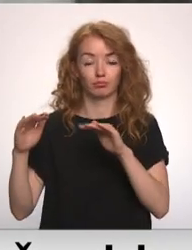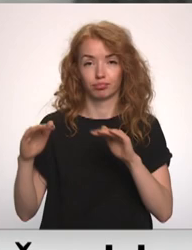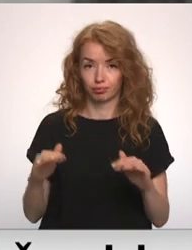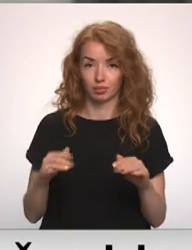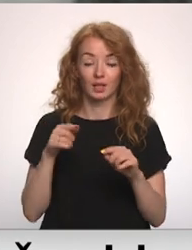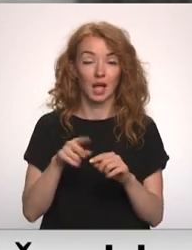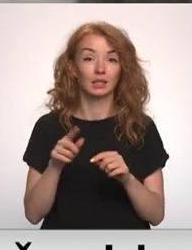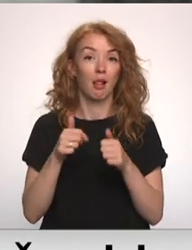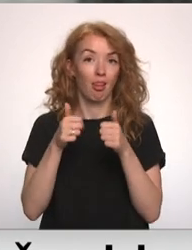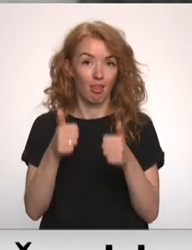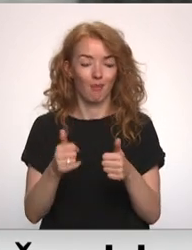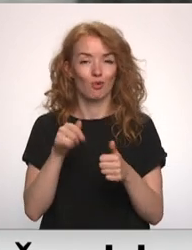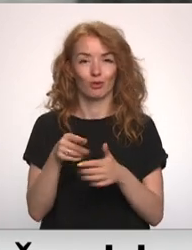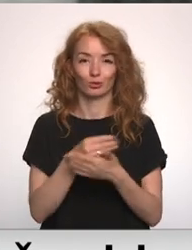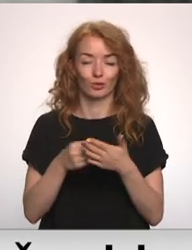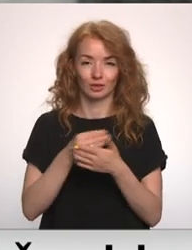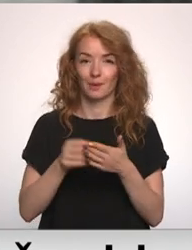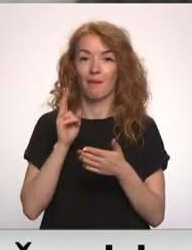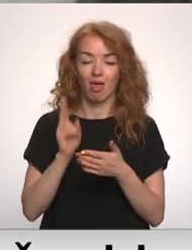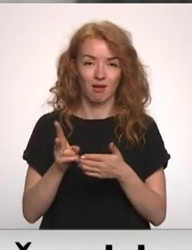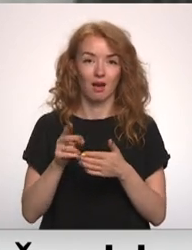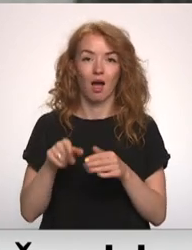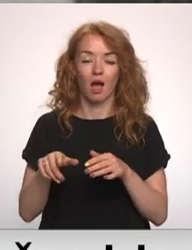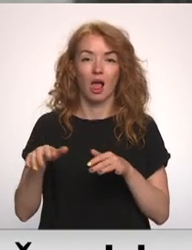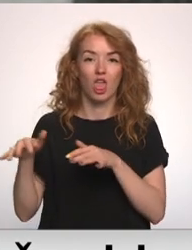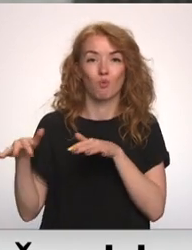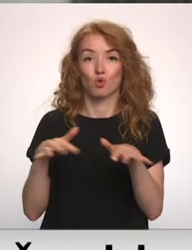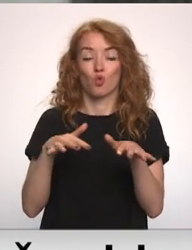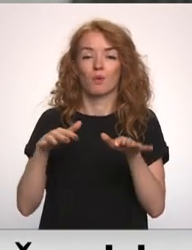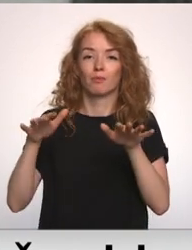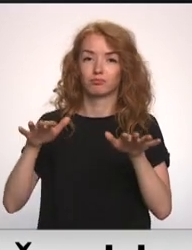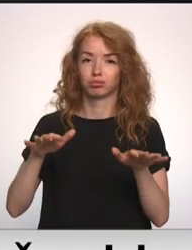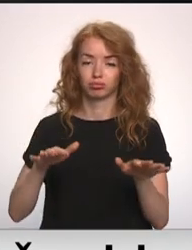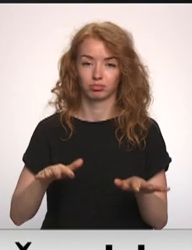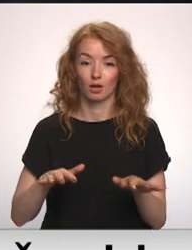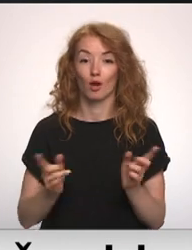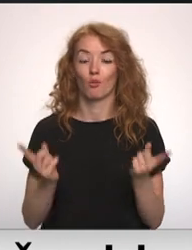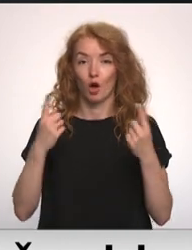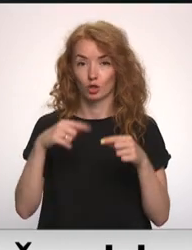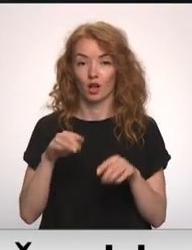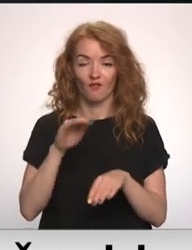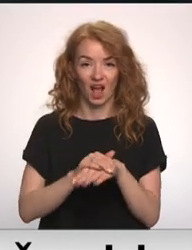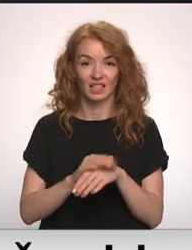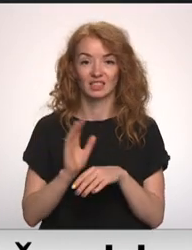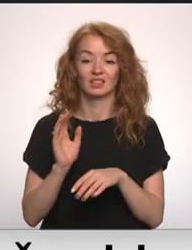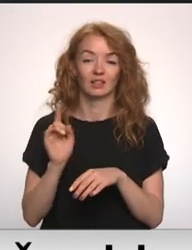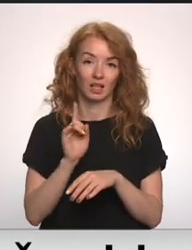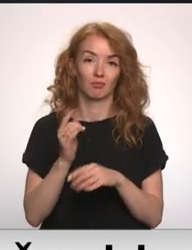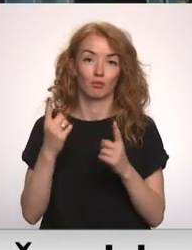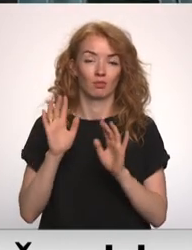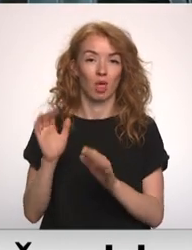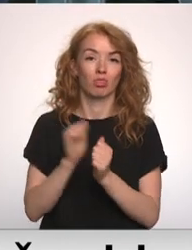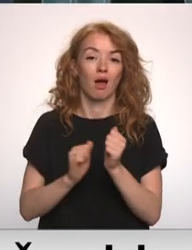šobrīd nāk par labu, jo tas nozīmē, ka tomēr tas ieplūdu samazināsies no šīm pietekām. Šobrīd faktiski viss ir dabas rokās,